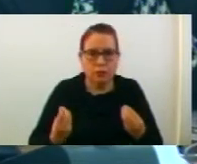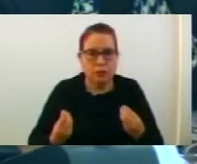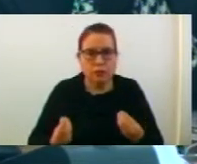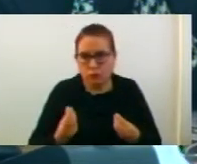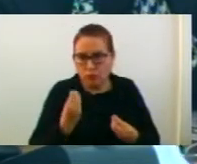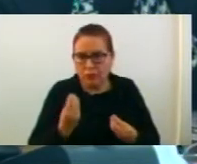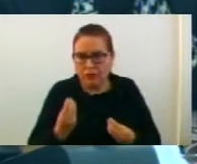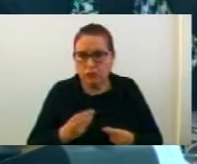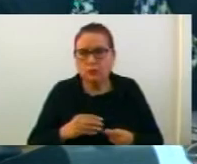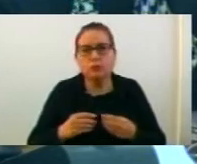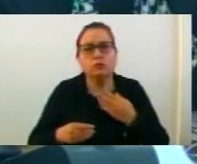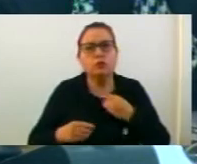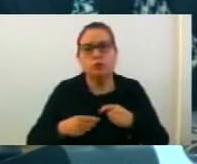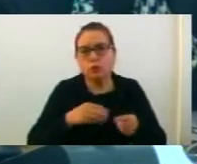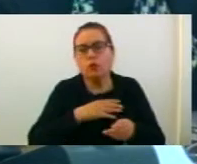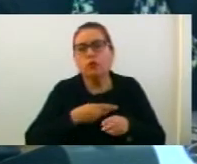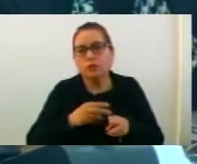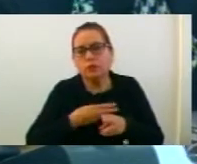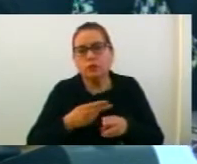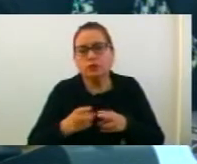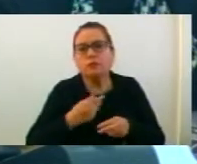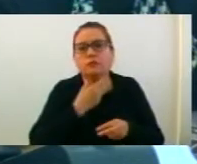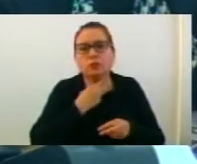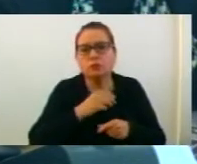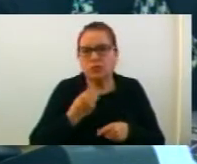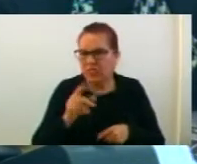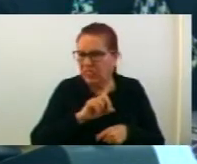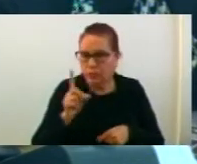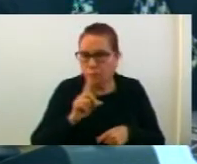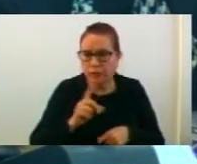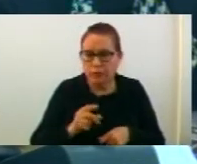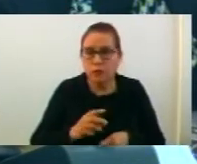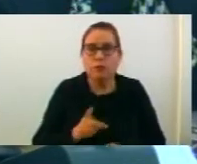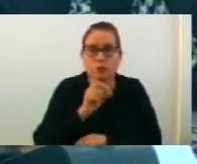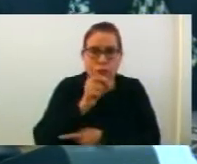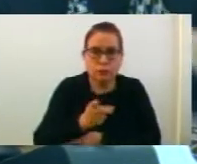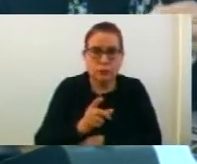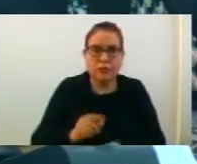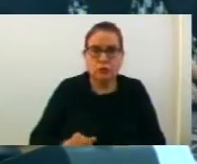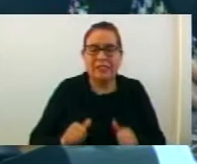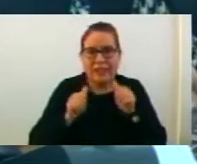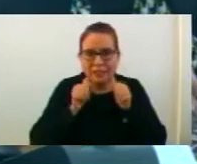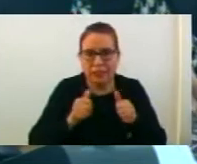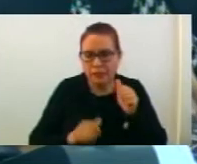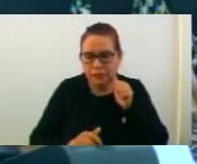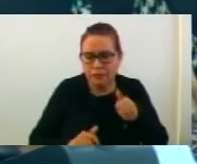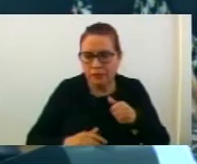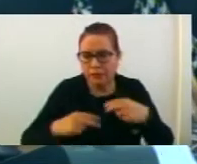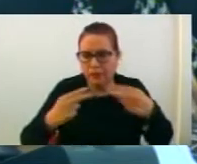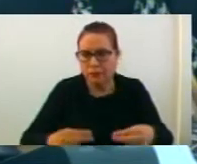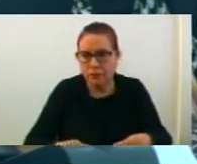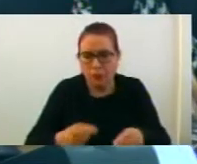изолација и го чистат воздухот, собирајќи ги щетните материи. Со одлуката, што е на дневен ред, се предлага делумно